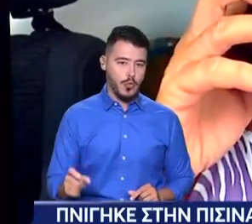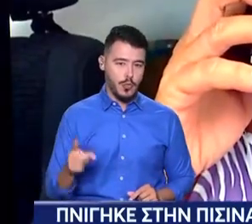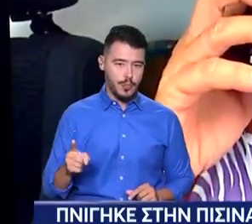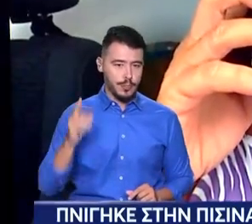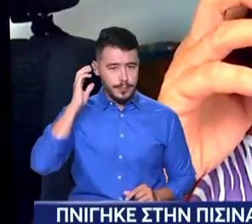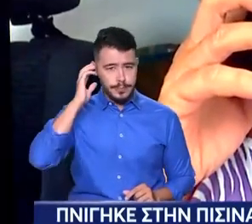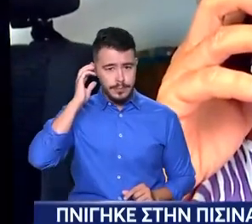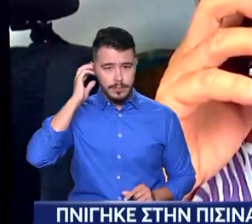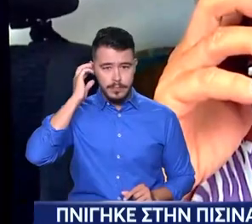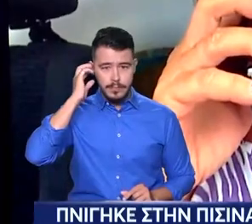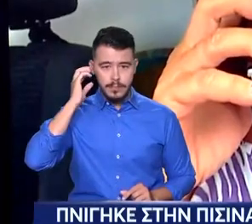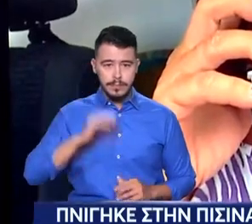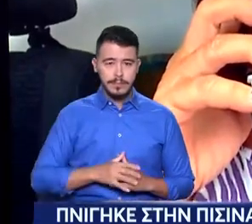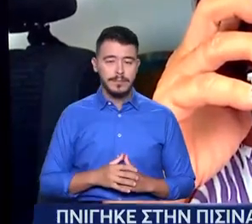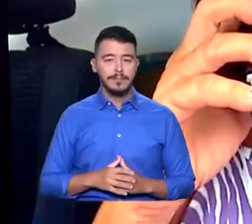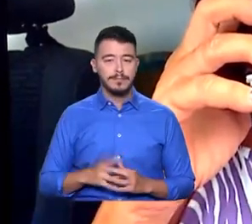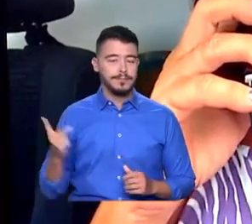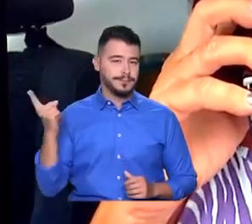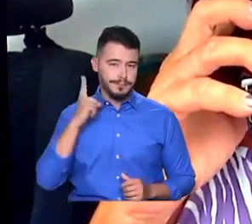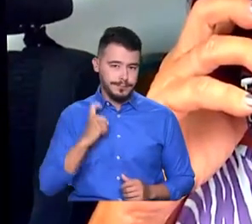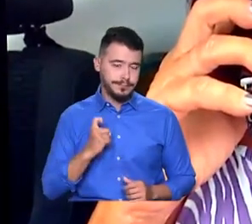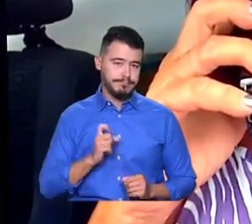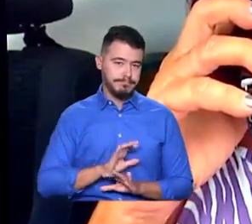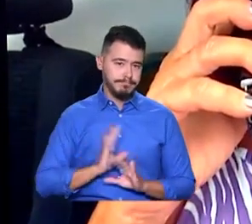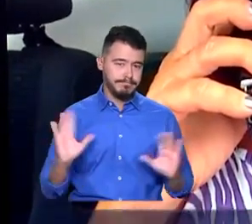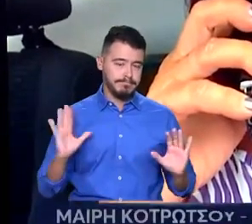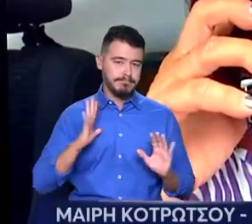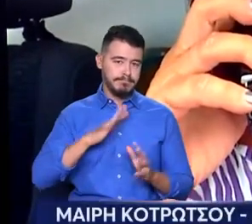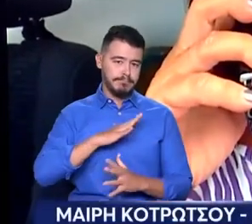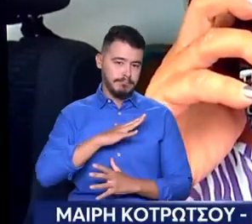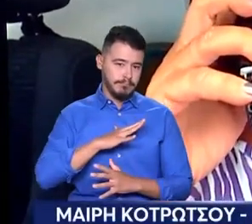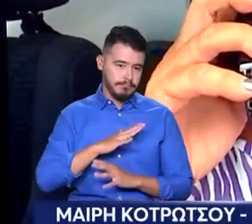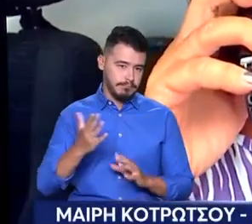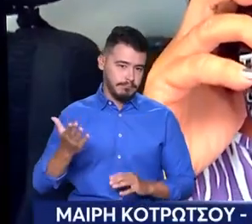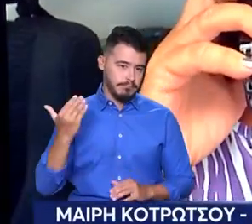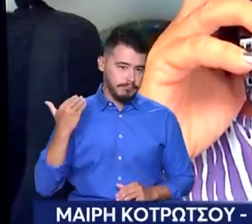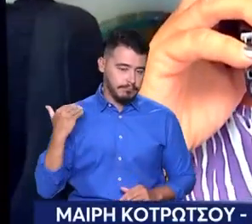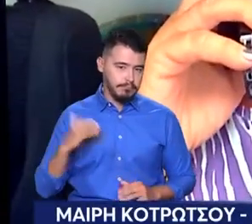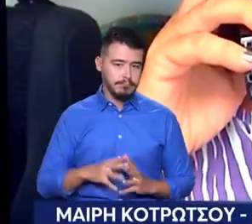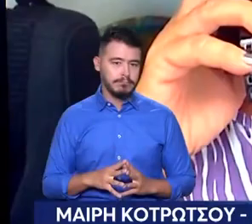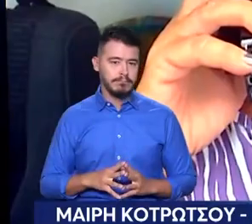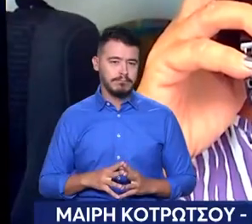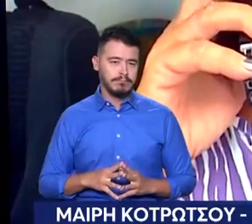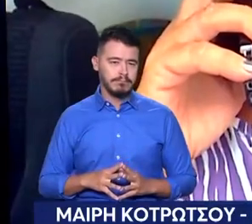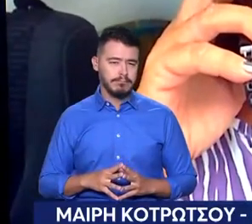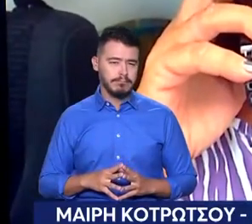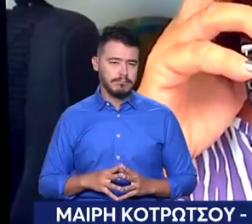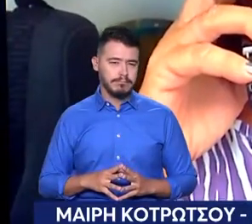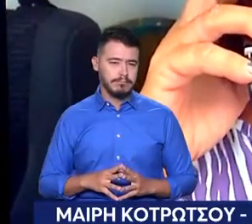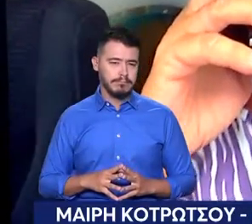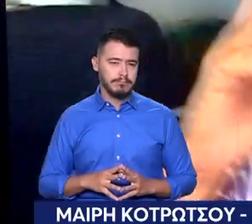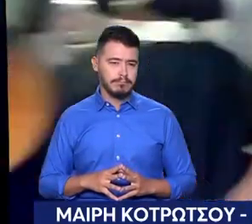πολύ σαν παιδί μας. Ξέρουμε και θυμόμαστε την περιπέτεια που είχε το κορίτσι και που έχει. Γιατί η Μυρτό